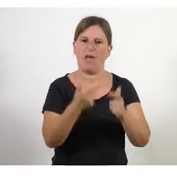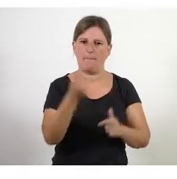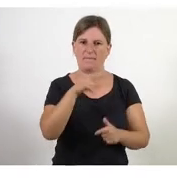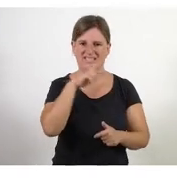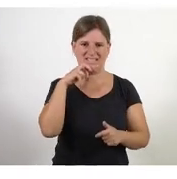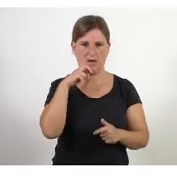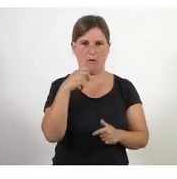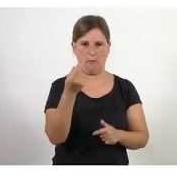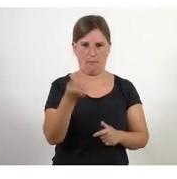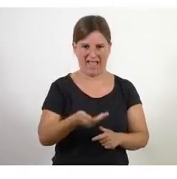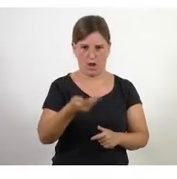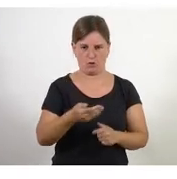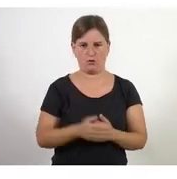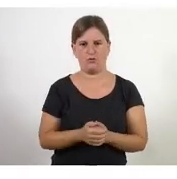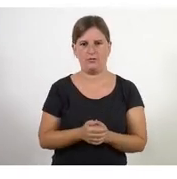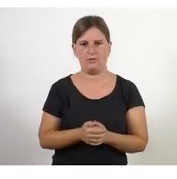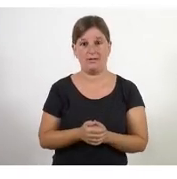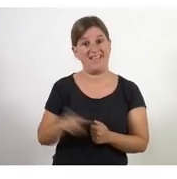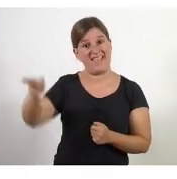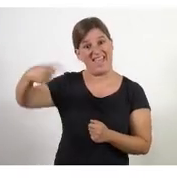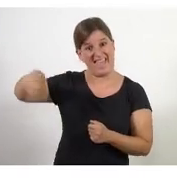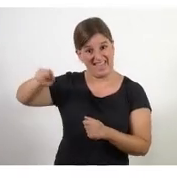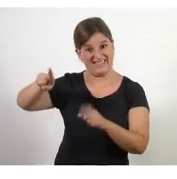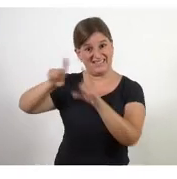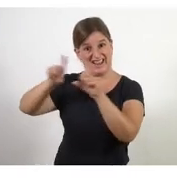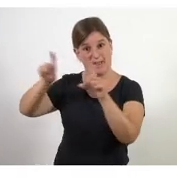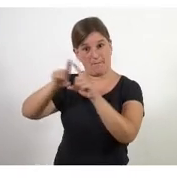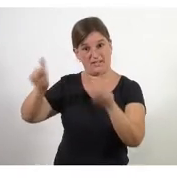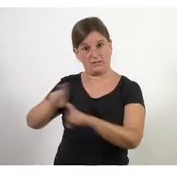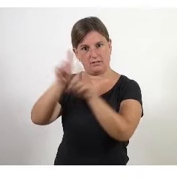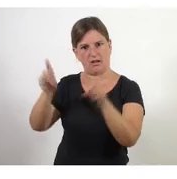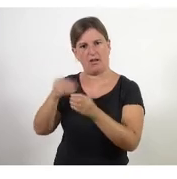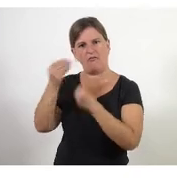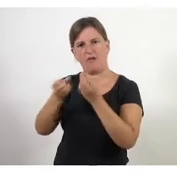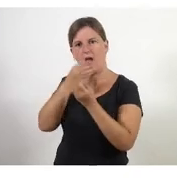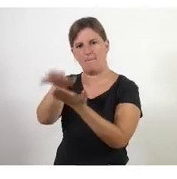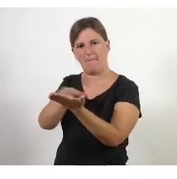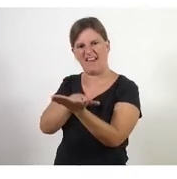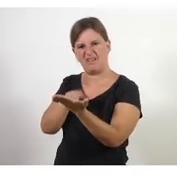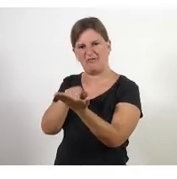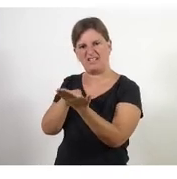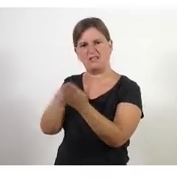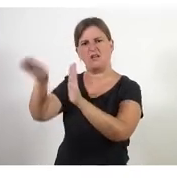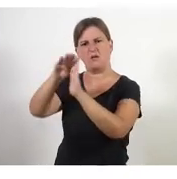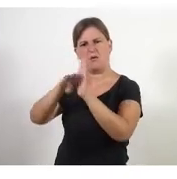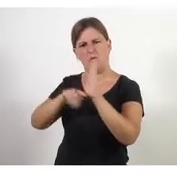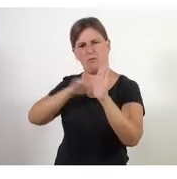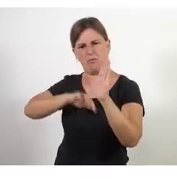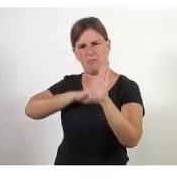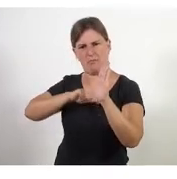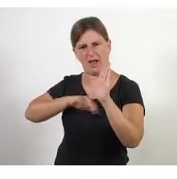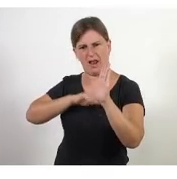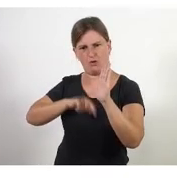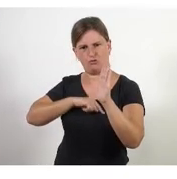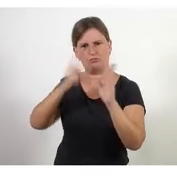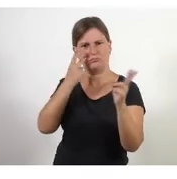començar a fer d'una manera que a mi em sembla molt maca perquè van crear un manifest un manifest amb uns valors i amb uns principis i